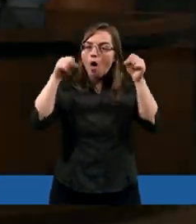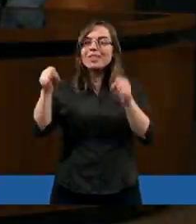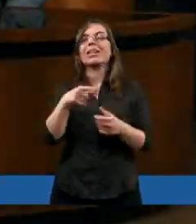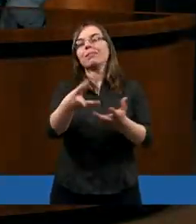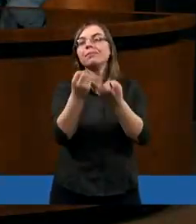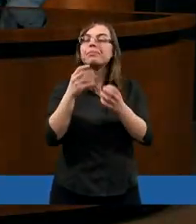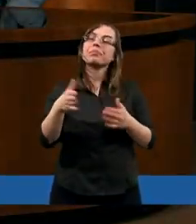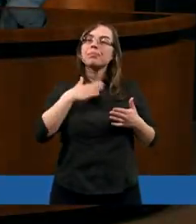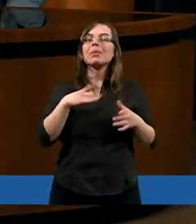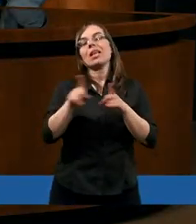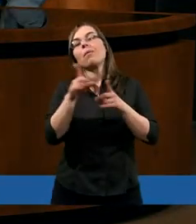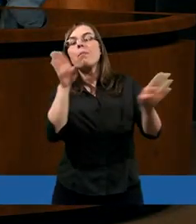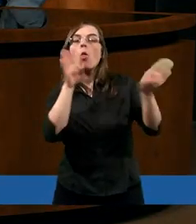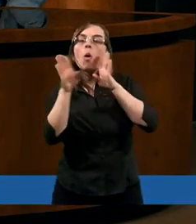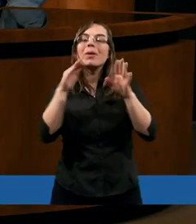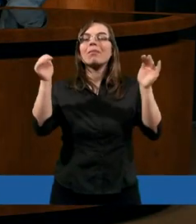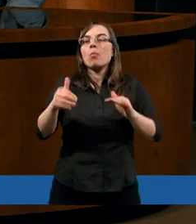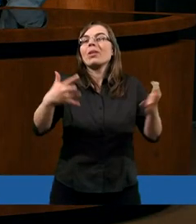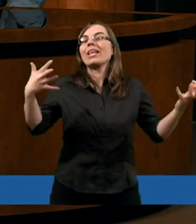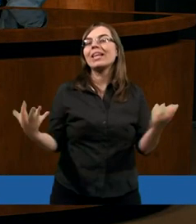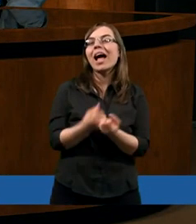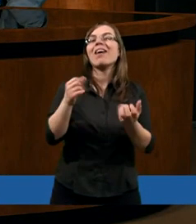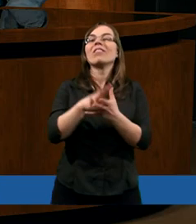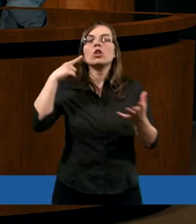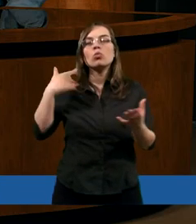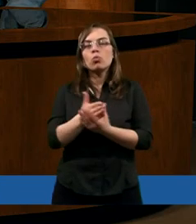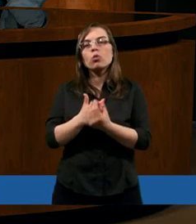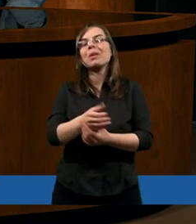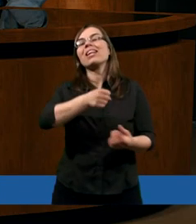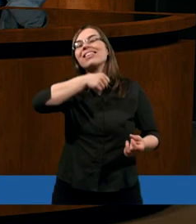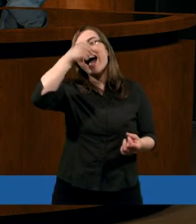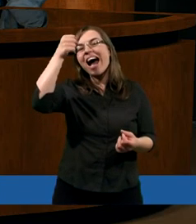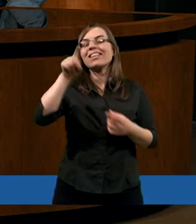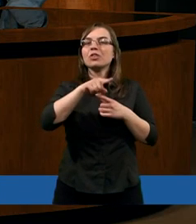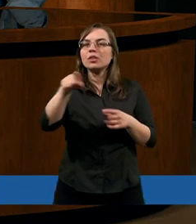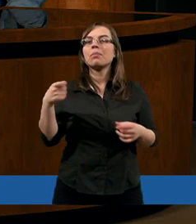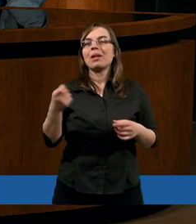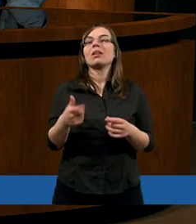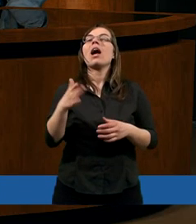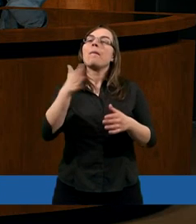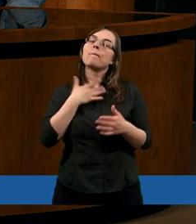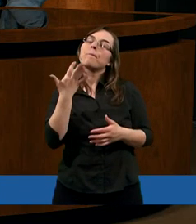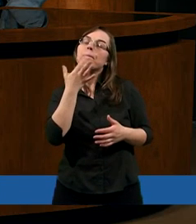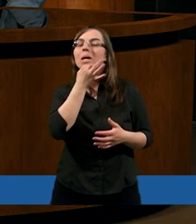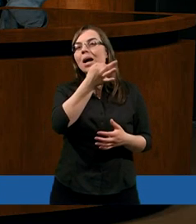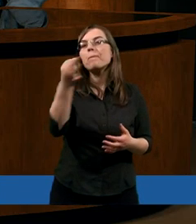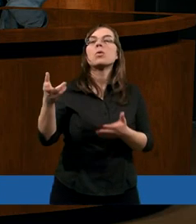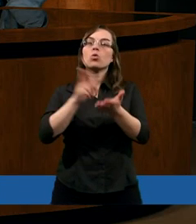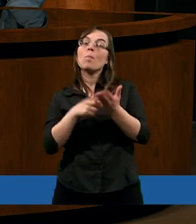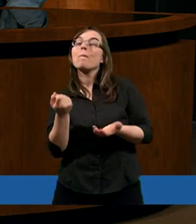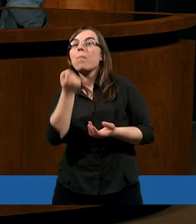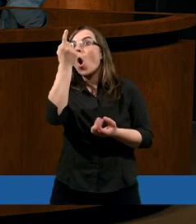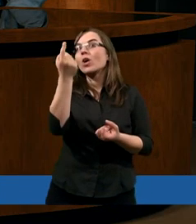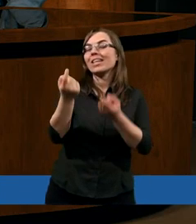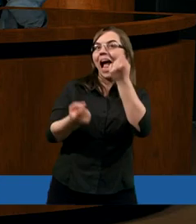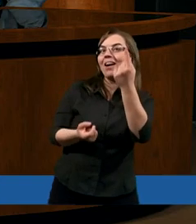podobieństwa możemy także znaleźć w służbie starszych. Ale mam kilka pytań, które mi się tutaj pojawiają,